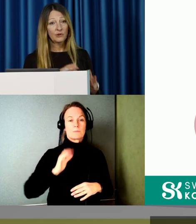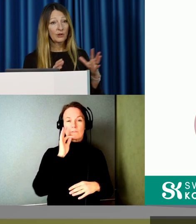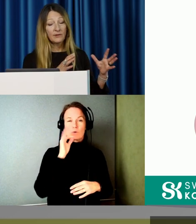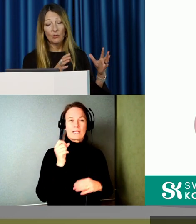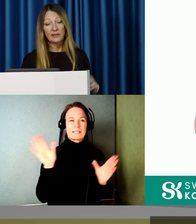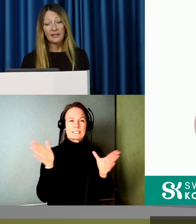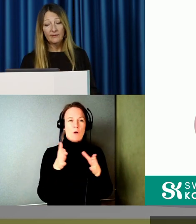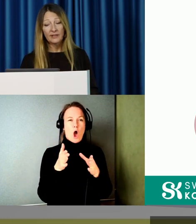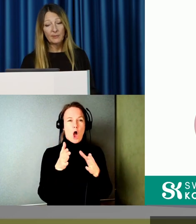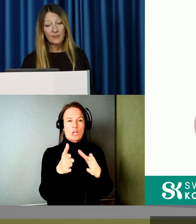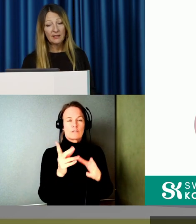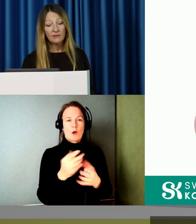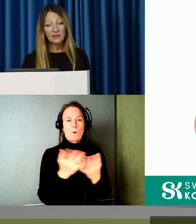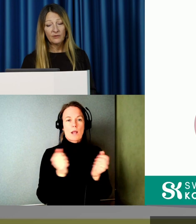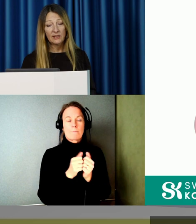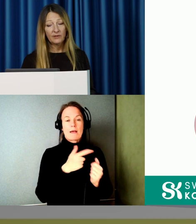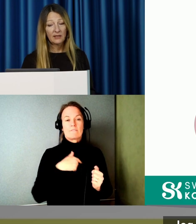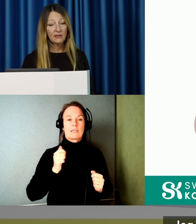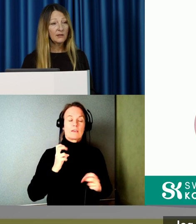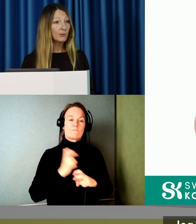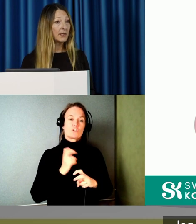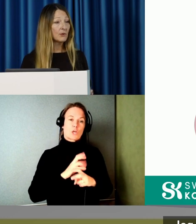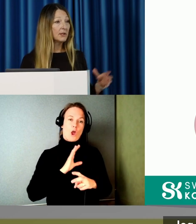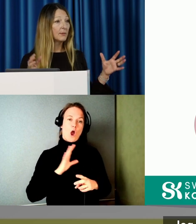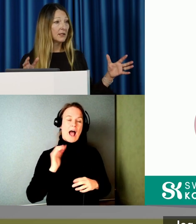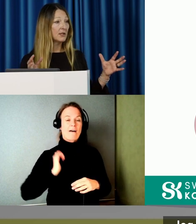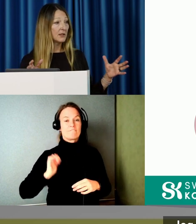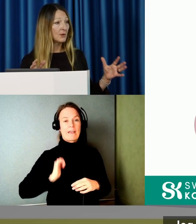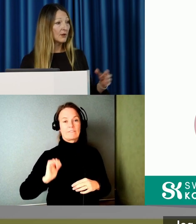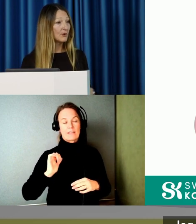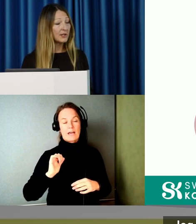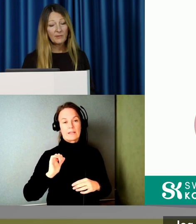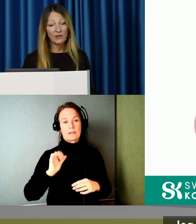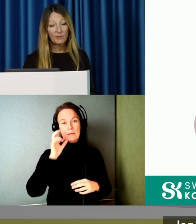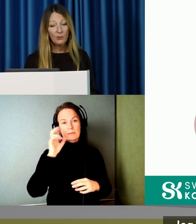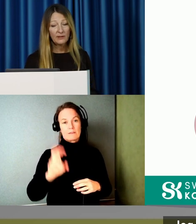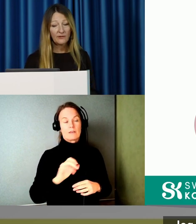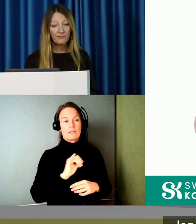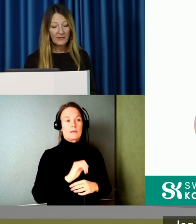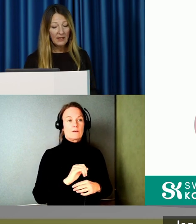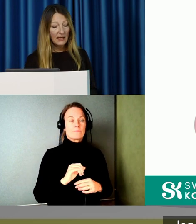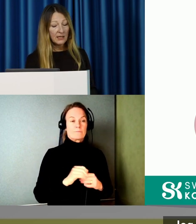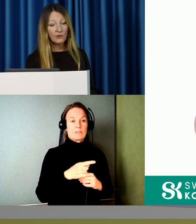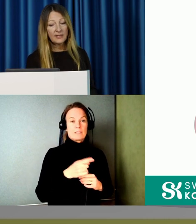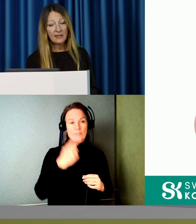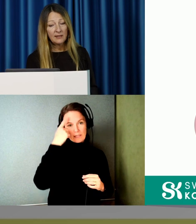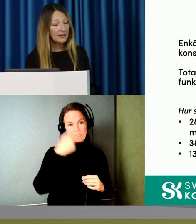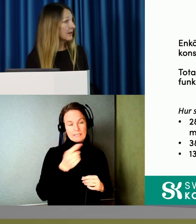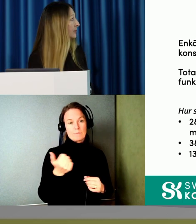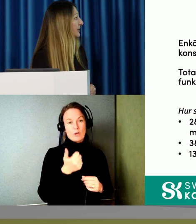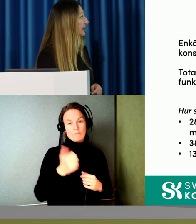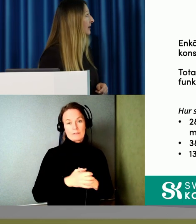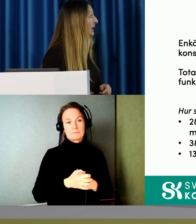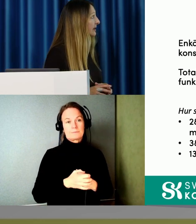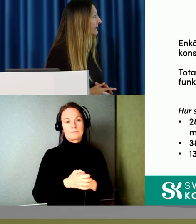försöker vi hålla det här användarperspektivet för er. För jag tänker i UX och IT-branschen så är det just det man vill komma åt. Så vad säger